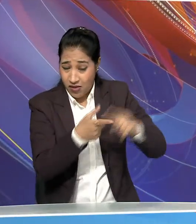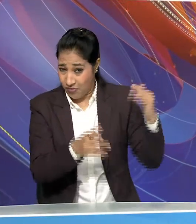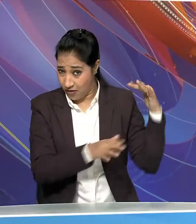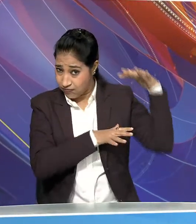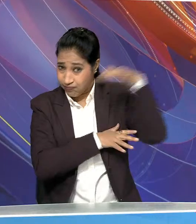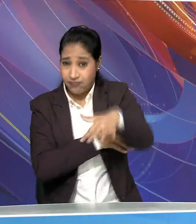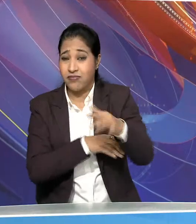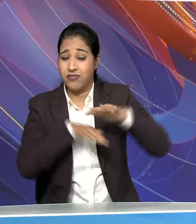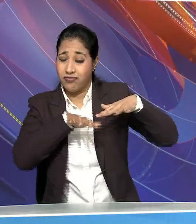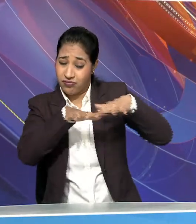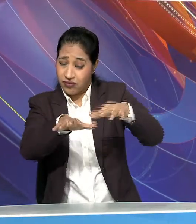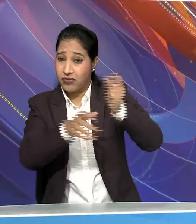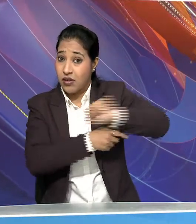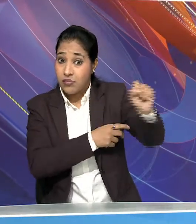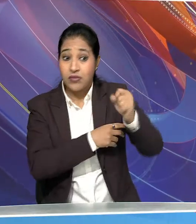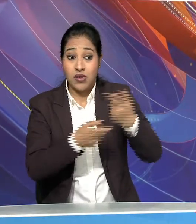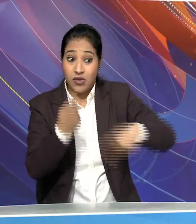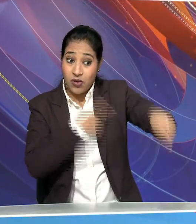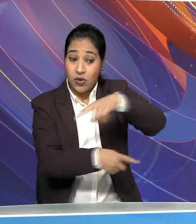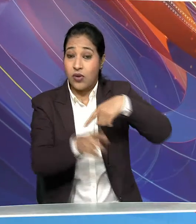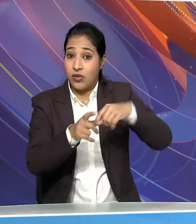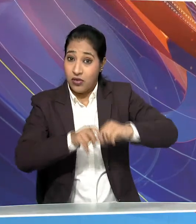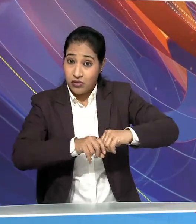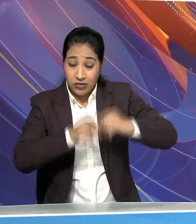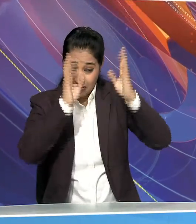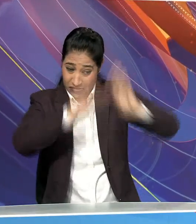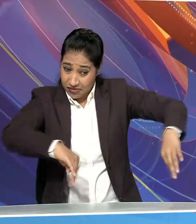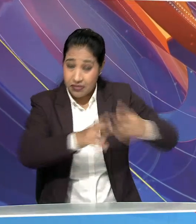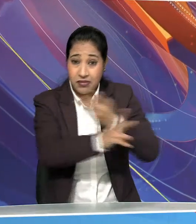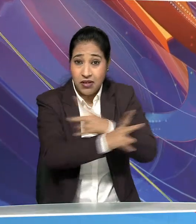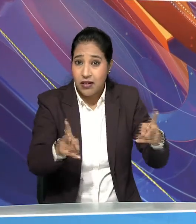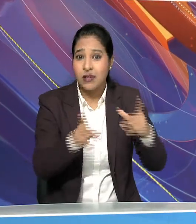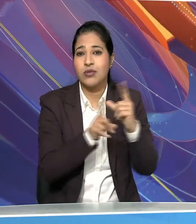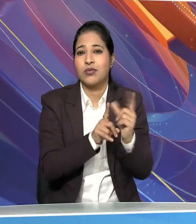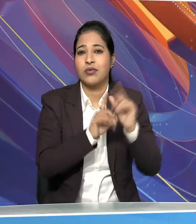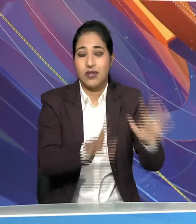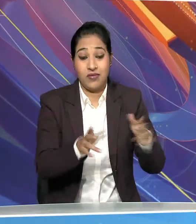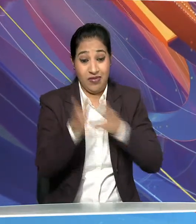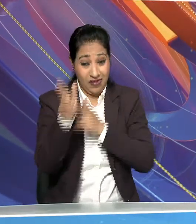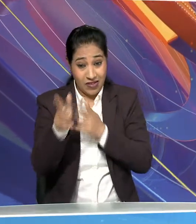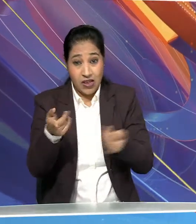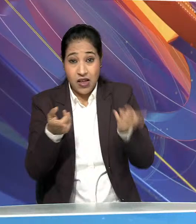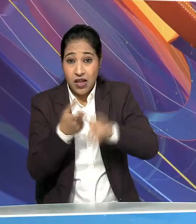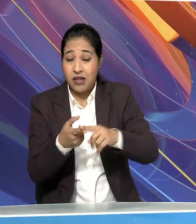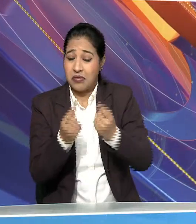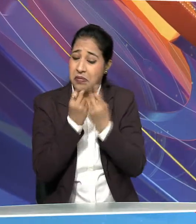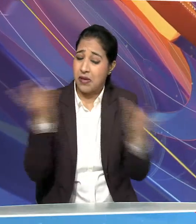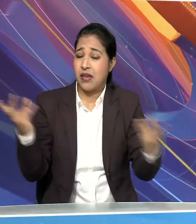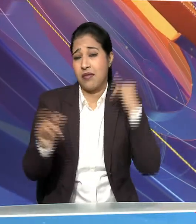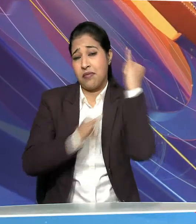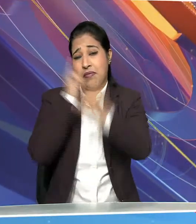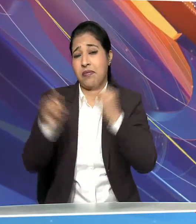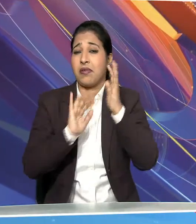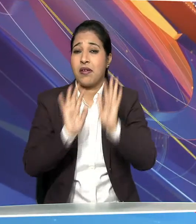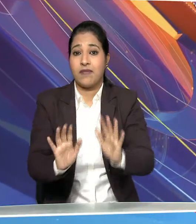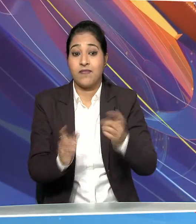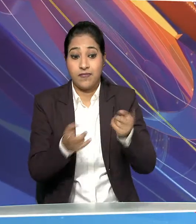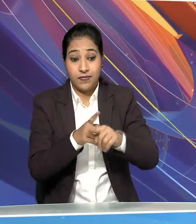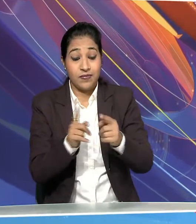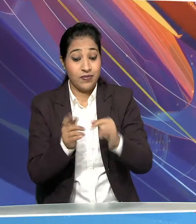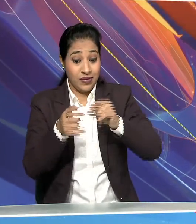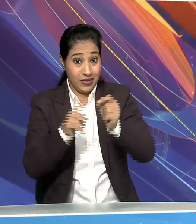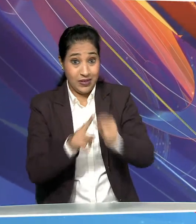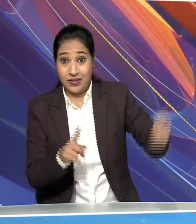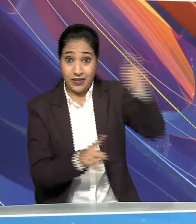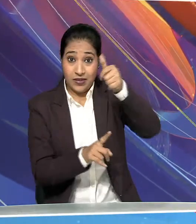बोलने और सावजनिक संपत्ती को नश्च करने के बाद सेने प्रशासन पर ख़ई आरोप लगे राश्पती लूला